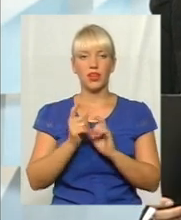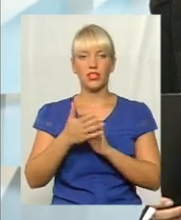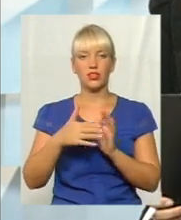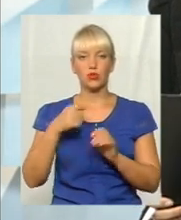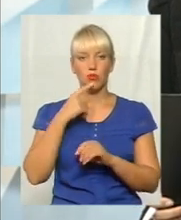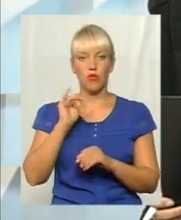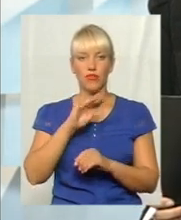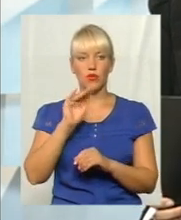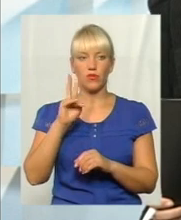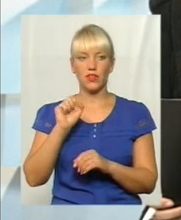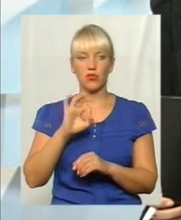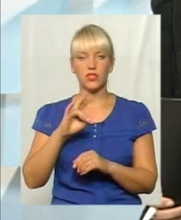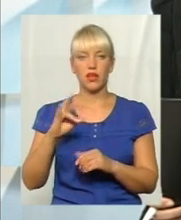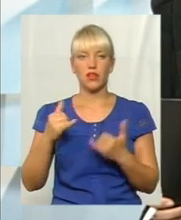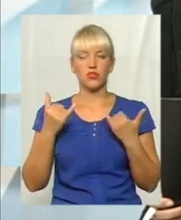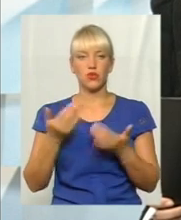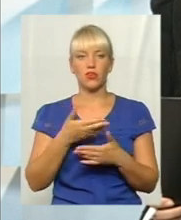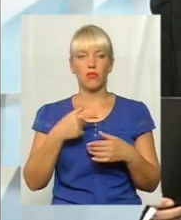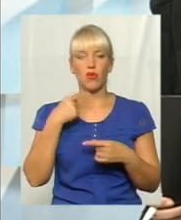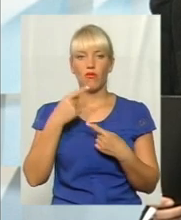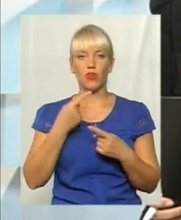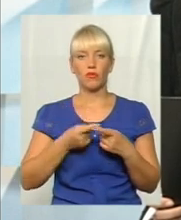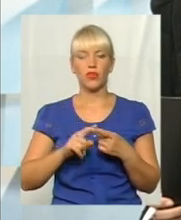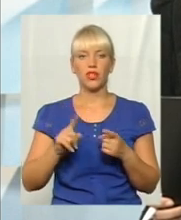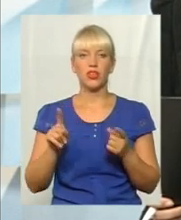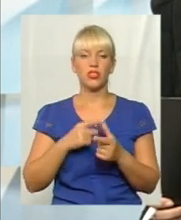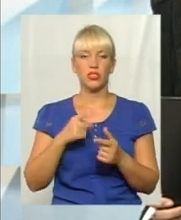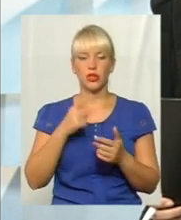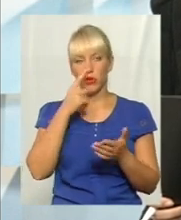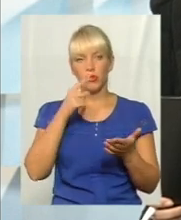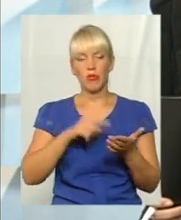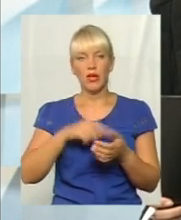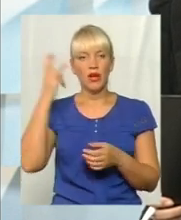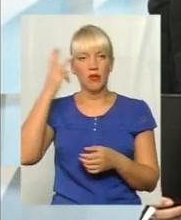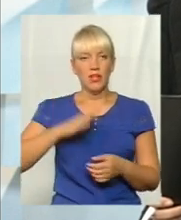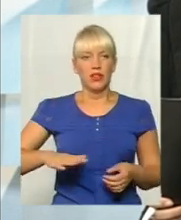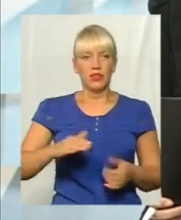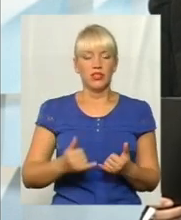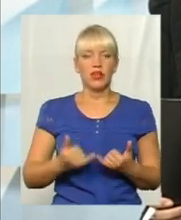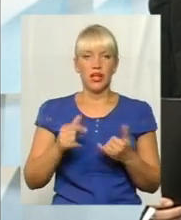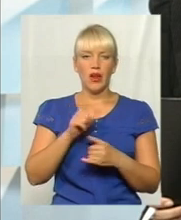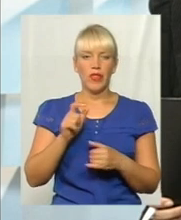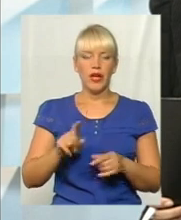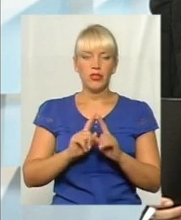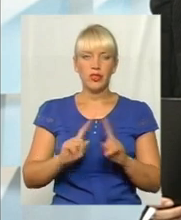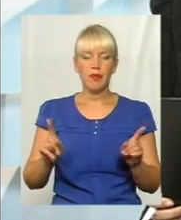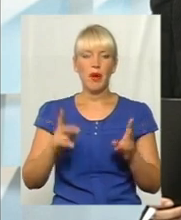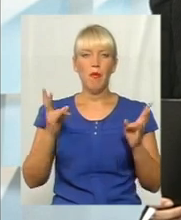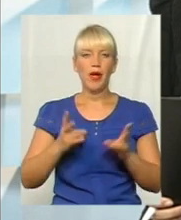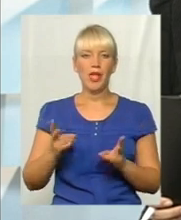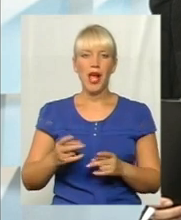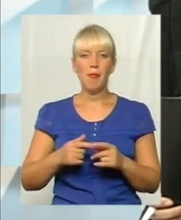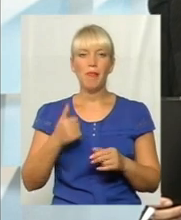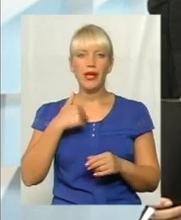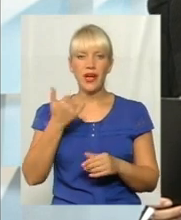мову Оксана Фіновська. І сьогодні ми говоримо про те, чи доступна Хмельниччина для людей з особливими потребами.